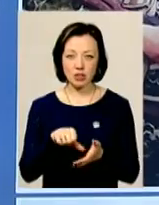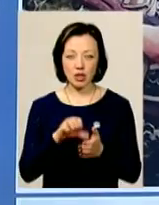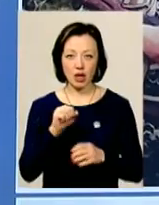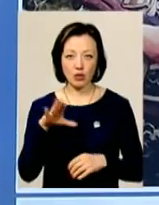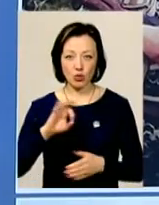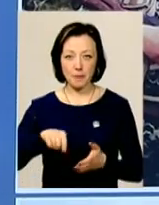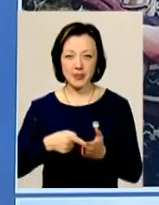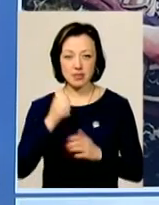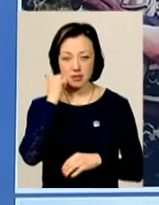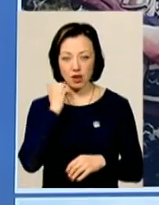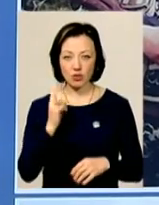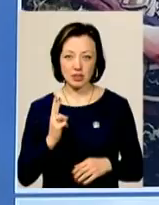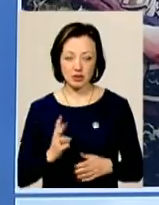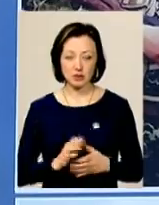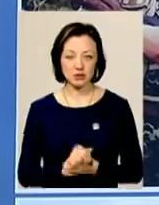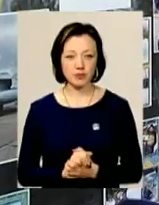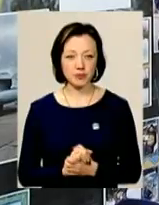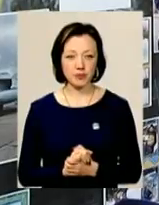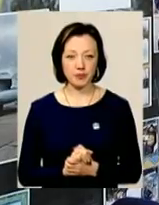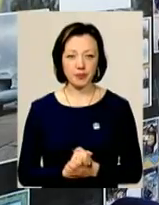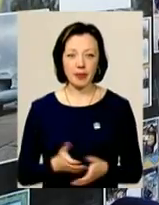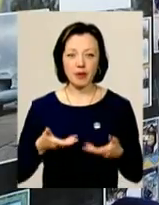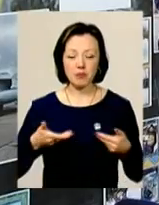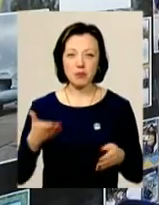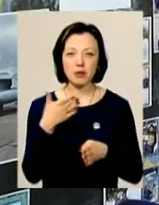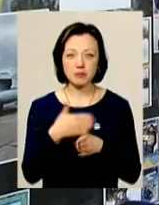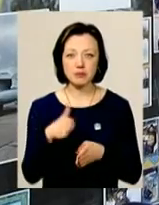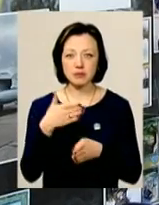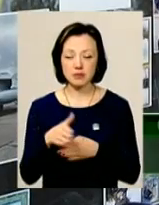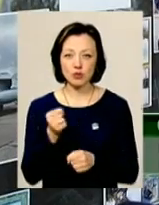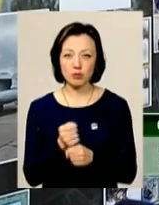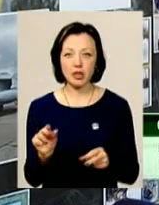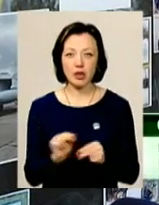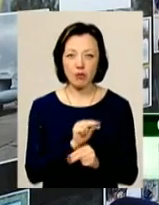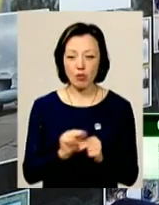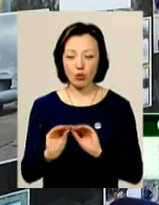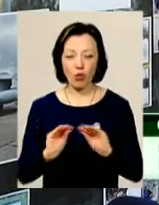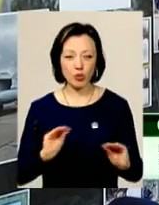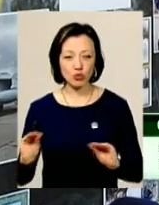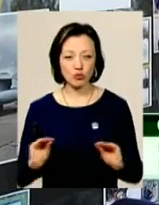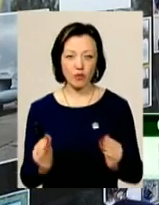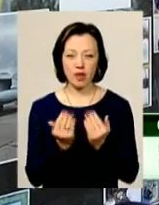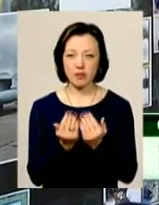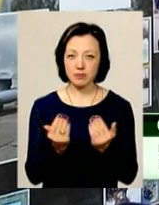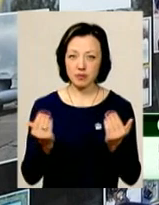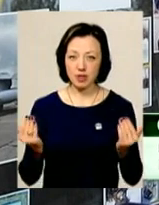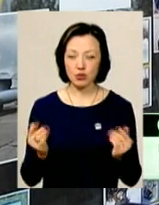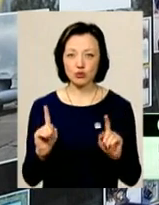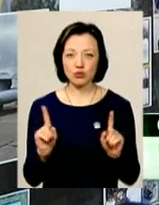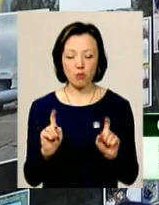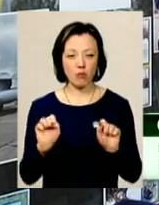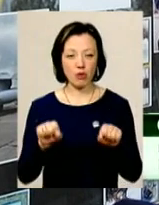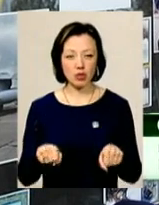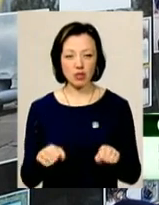АТО міста Сароконстантинова Сергій Жмурко. Ми потихеньку зробили ремонт і облаштували таку музейну експозицію, щоб